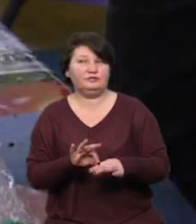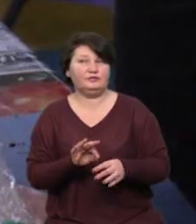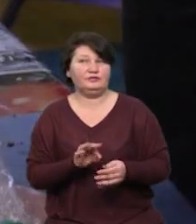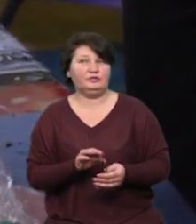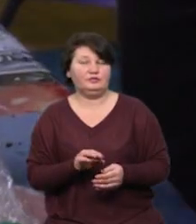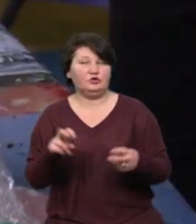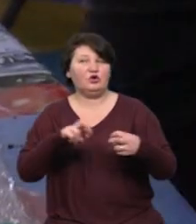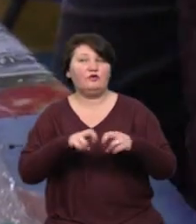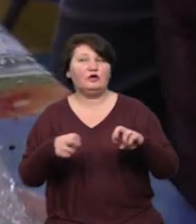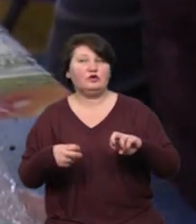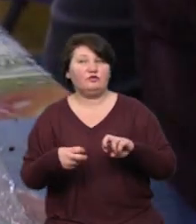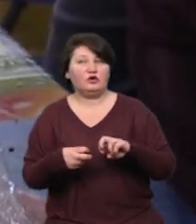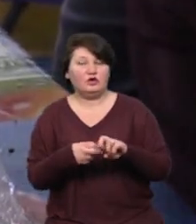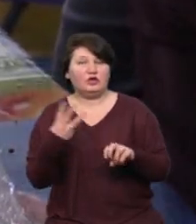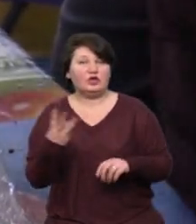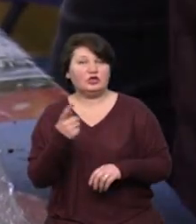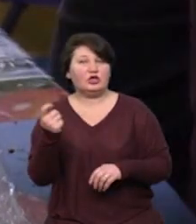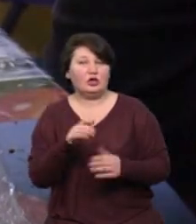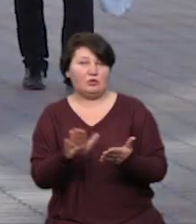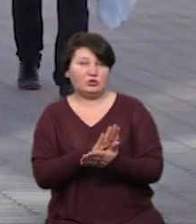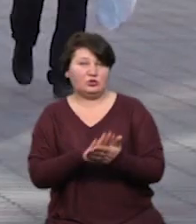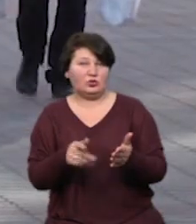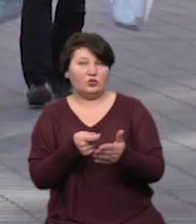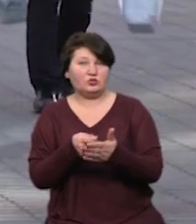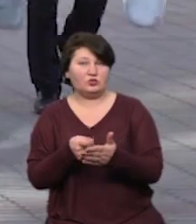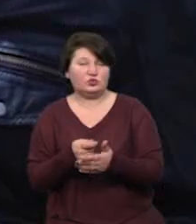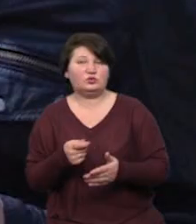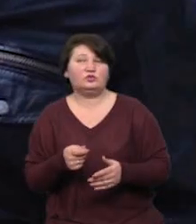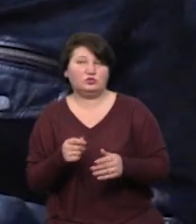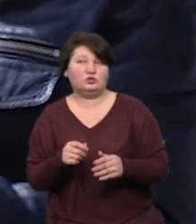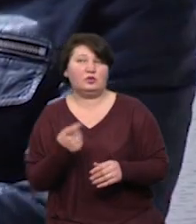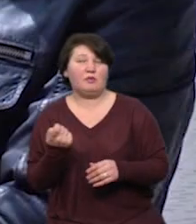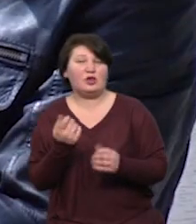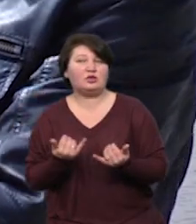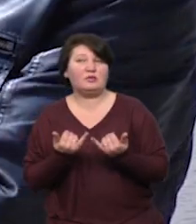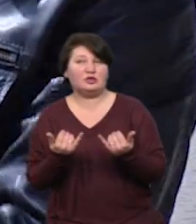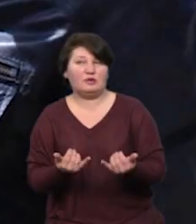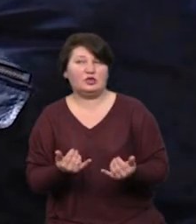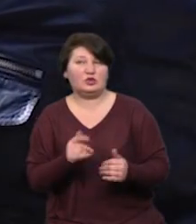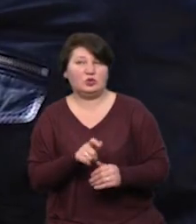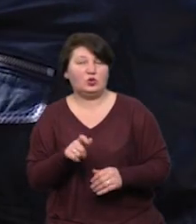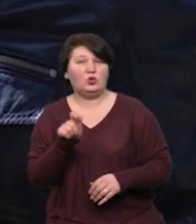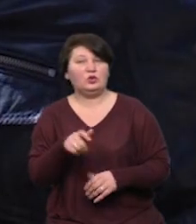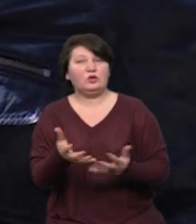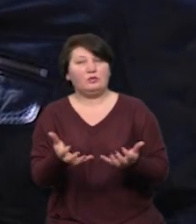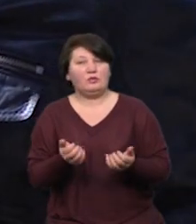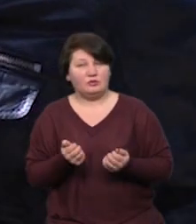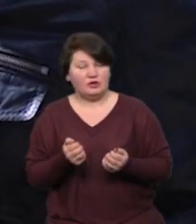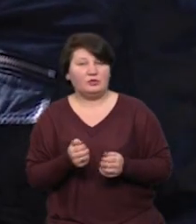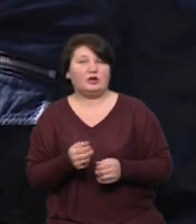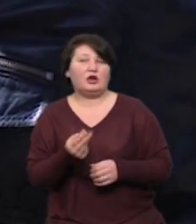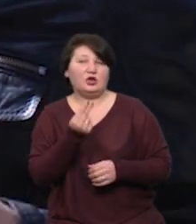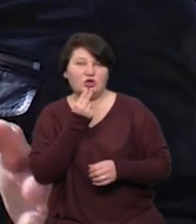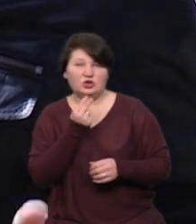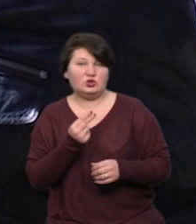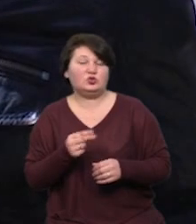У Івано-Франківську тричі на тиждень безкоштовно годують малозабезпечених. Людина приходить, забирає їжу, не затримуючись, і йде